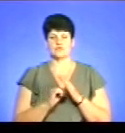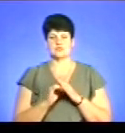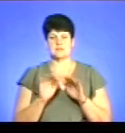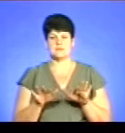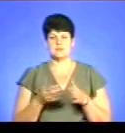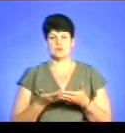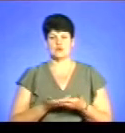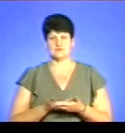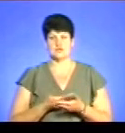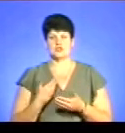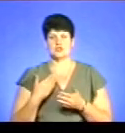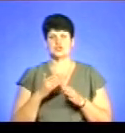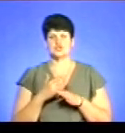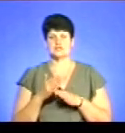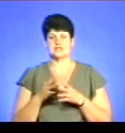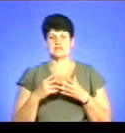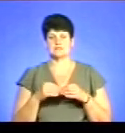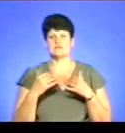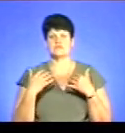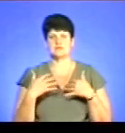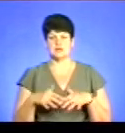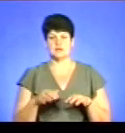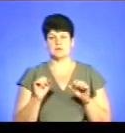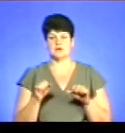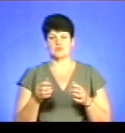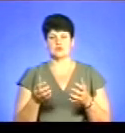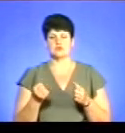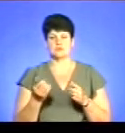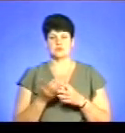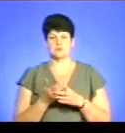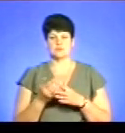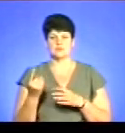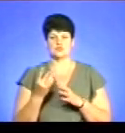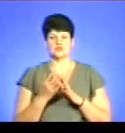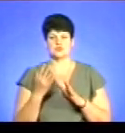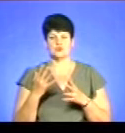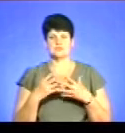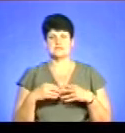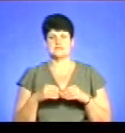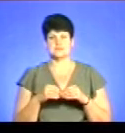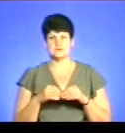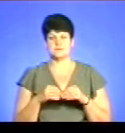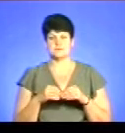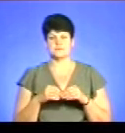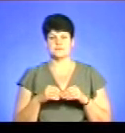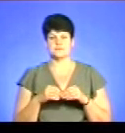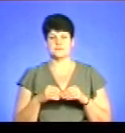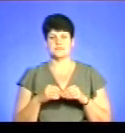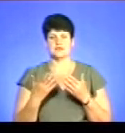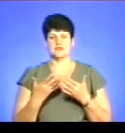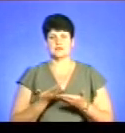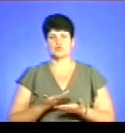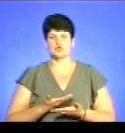Частина сімей втратить право на отримання субсидій. В першу чергу сім'ї, які